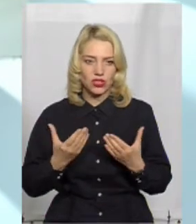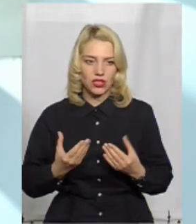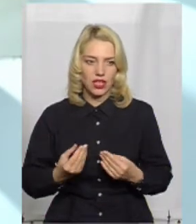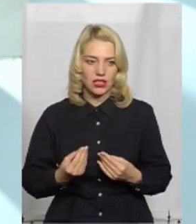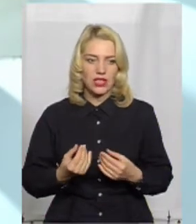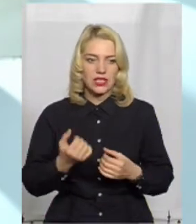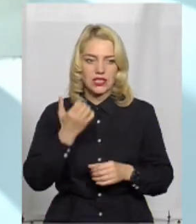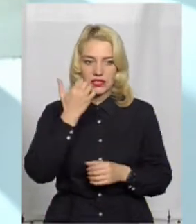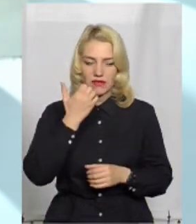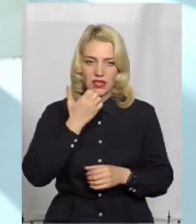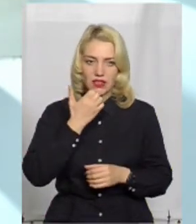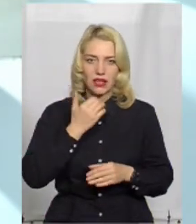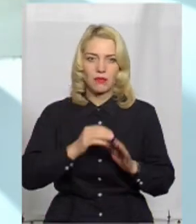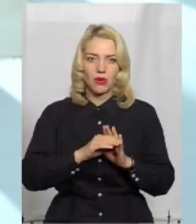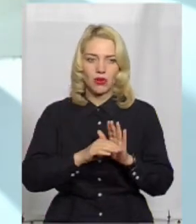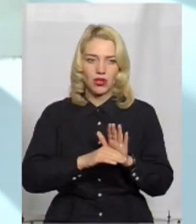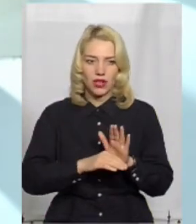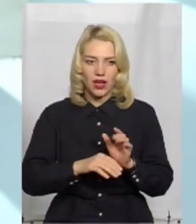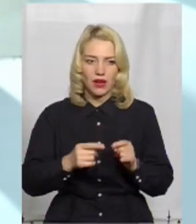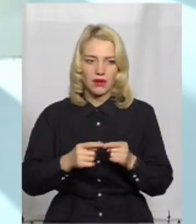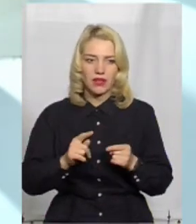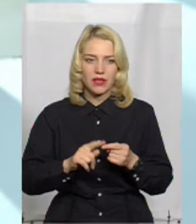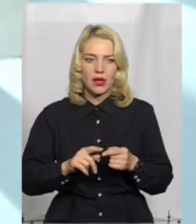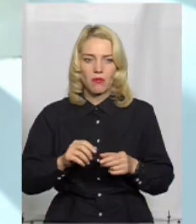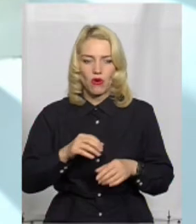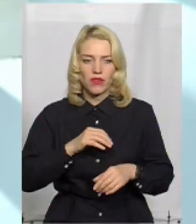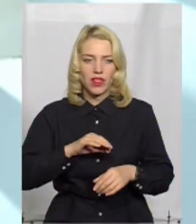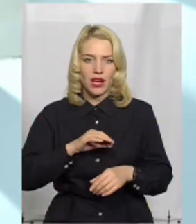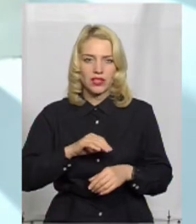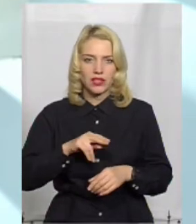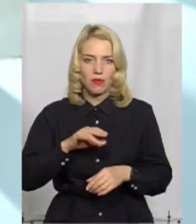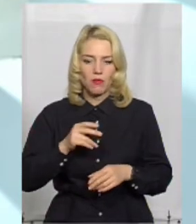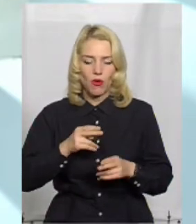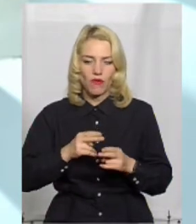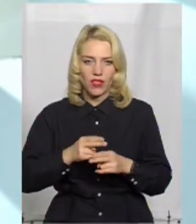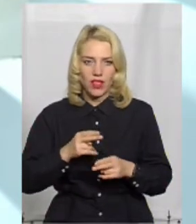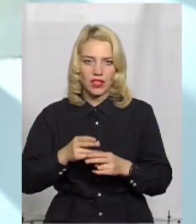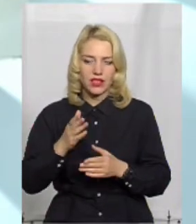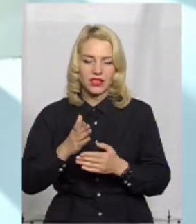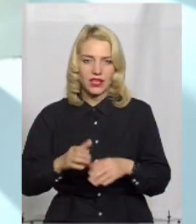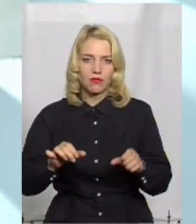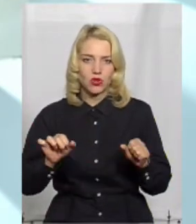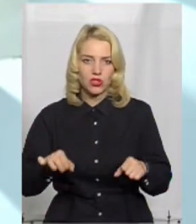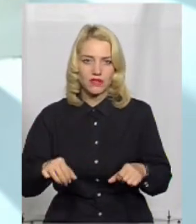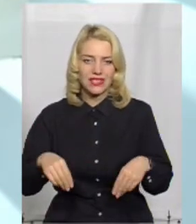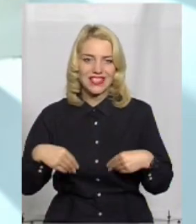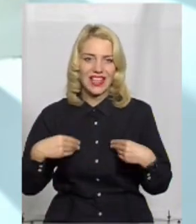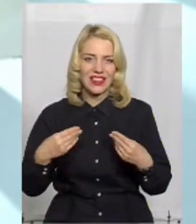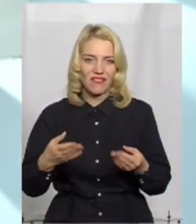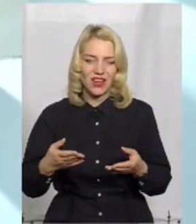завдяки програм профілактики є можливість надавати